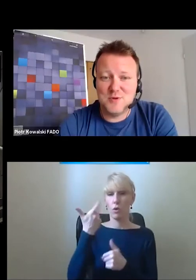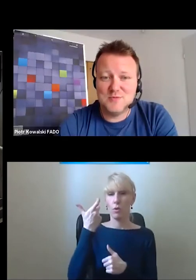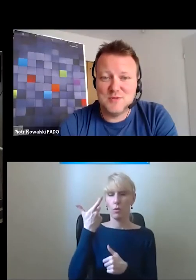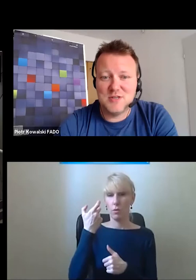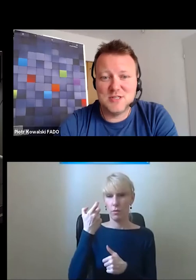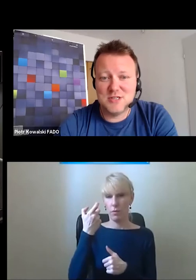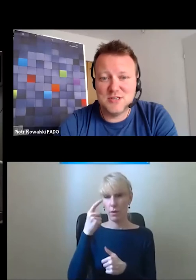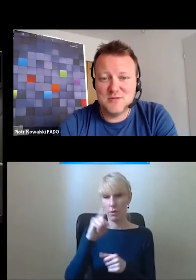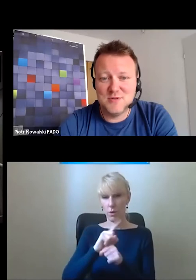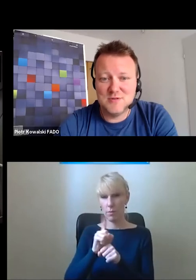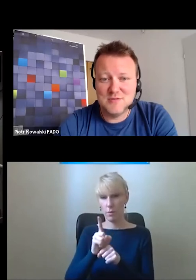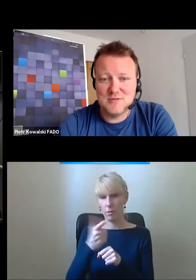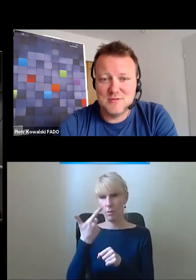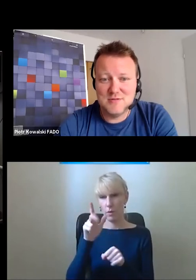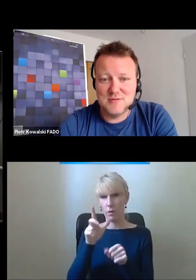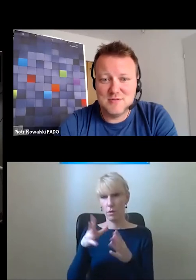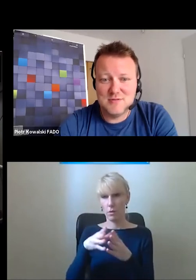minut powiedzmy. 210 minut.